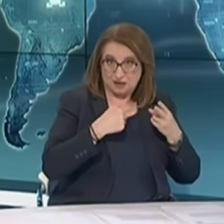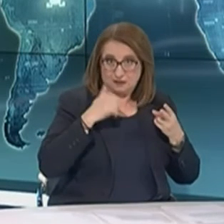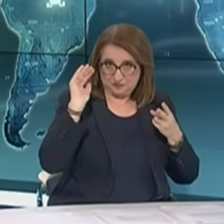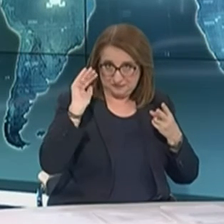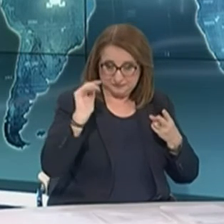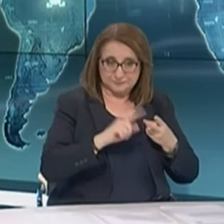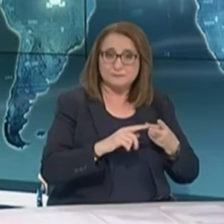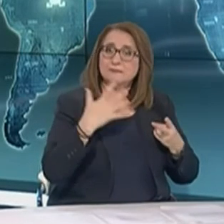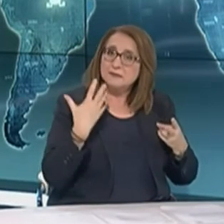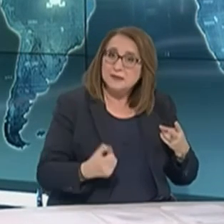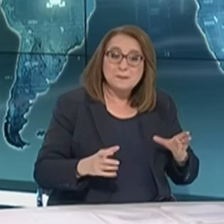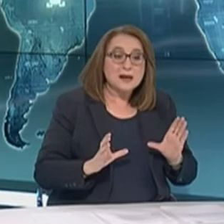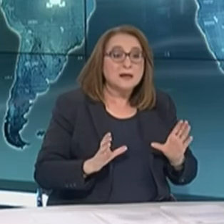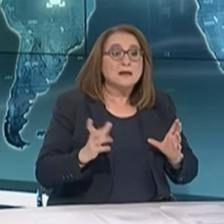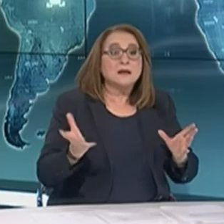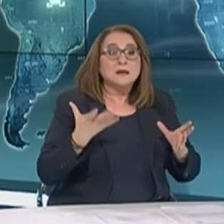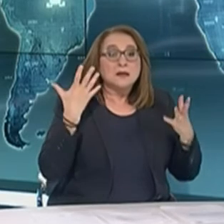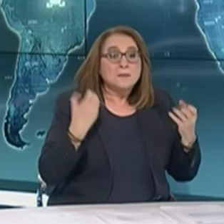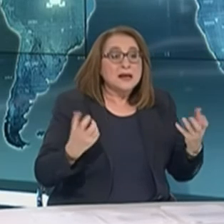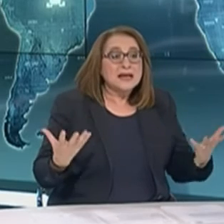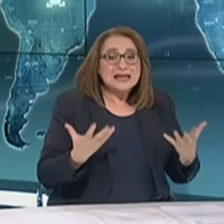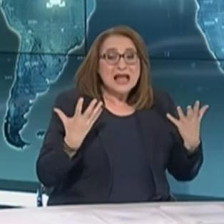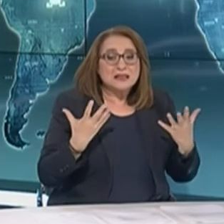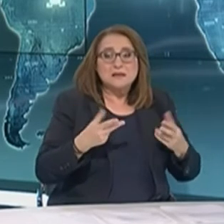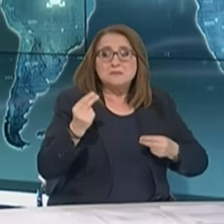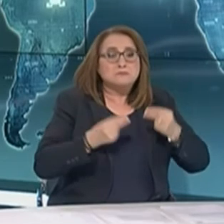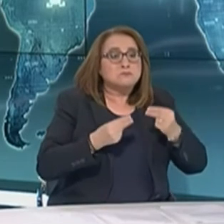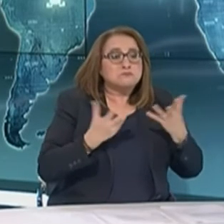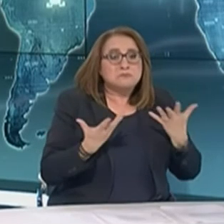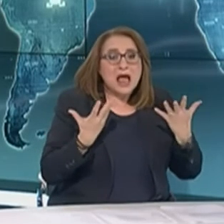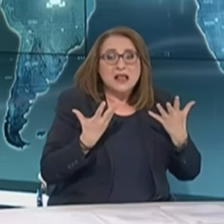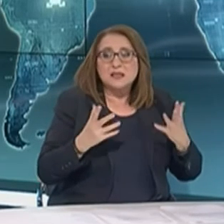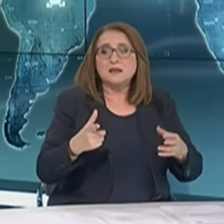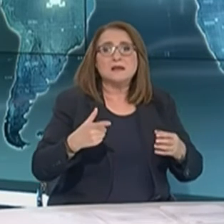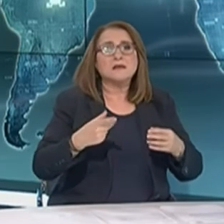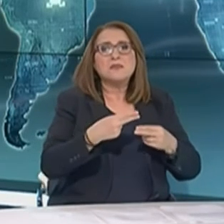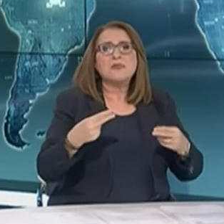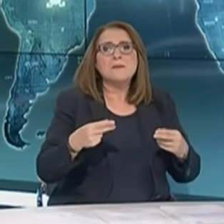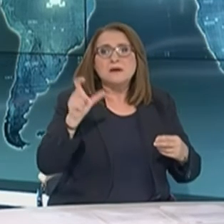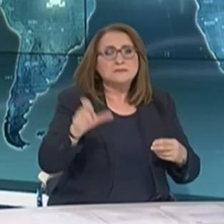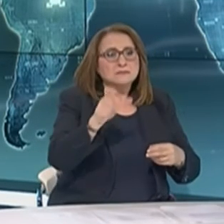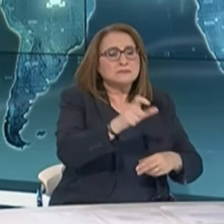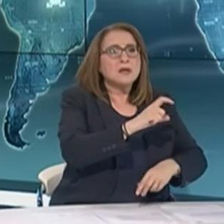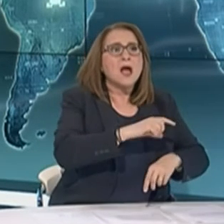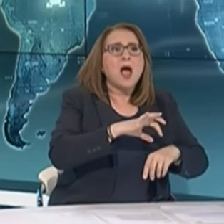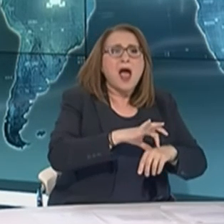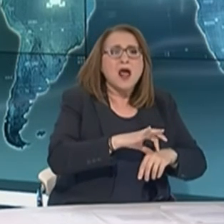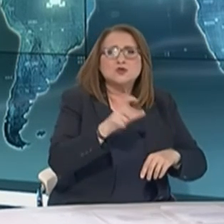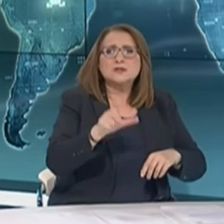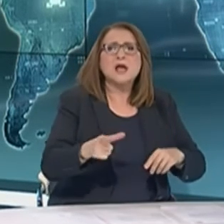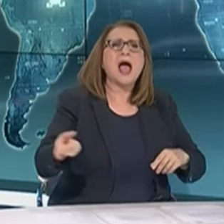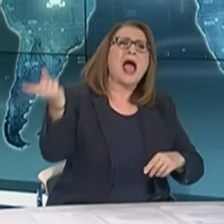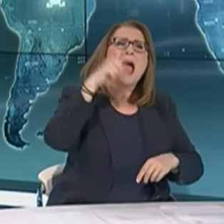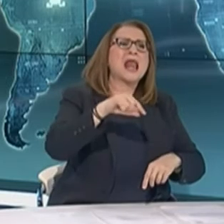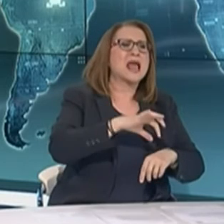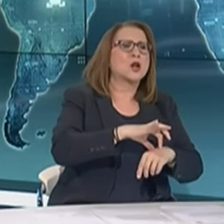Υπάρχει μια υγειονομική τρύπα εδώ πέρα δηλαδή ως προς την αντιμετώπιση των ασθενών που μπορεί να έχουν άλλου είδους